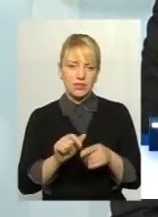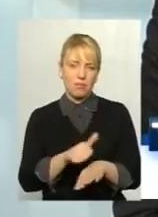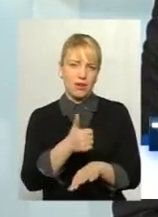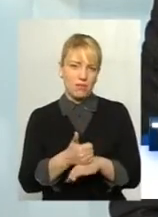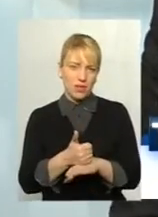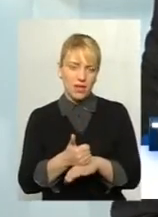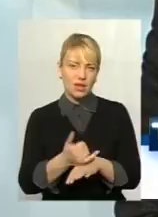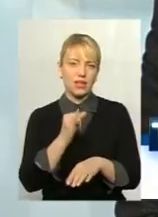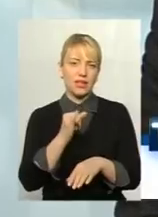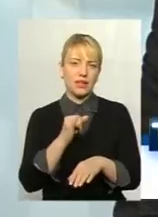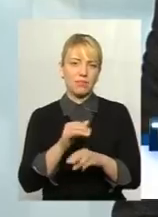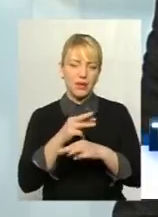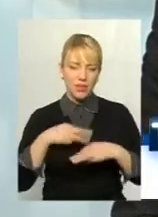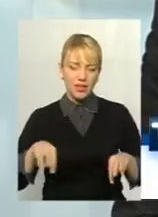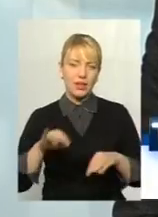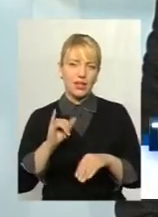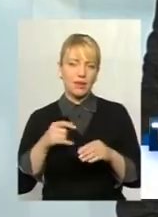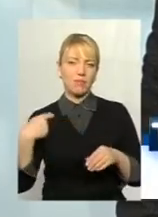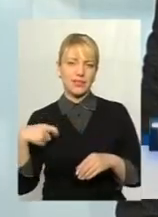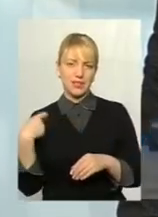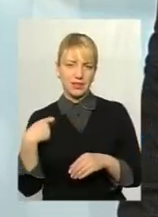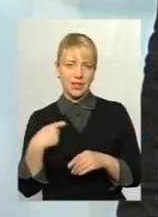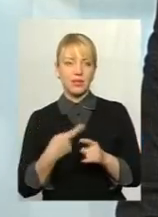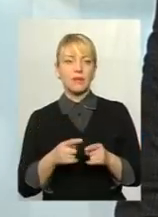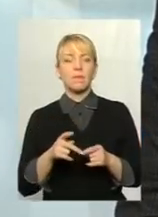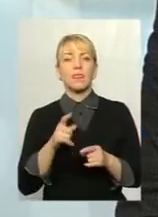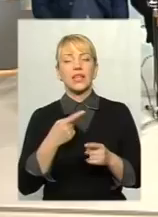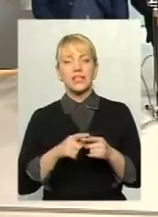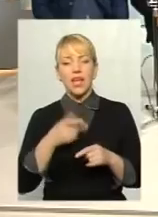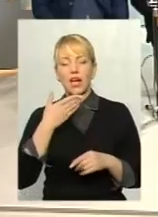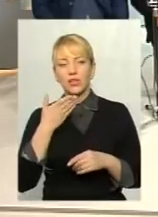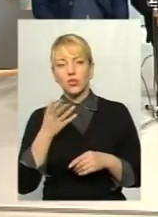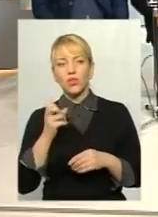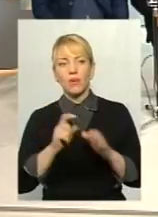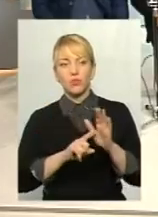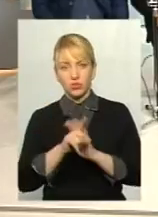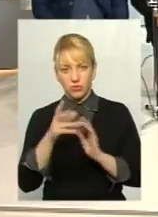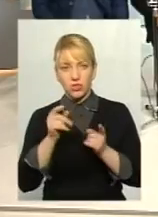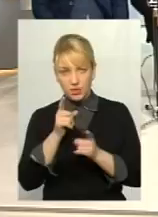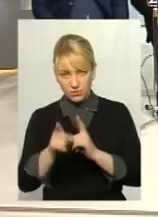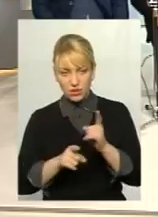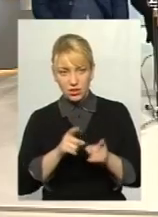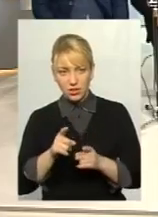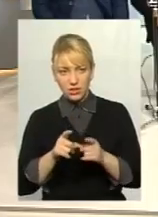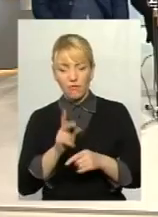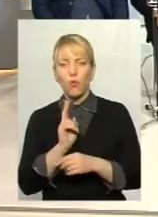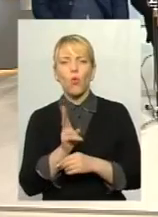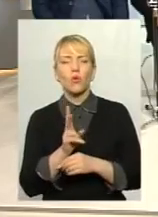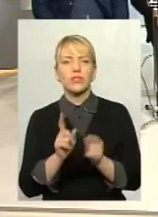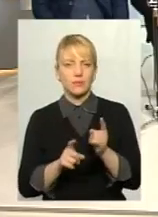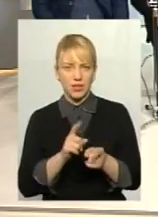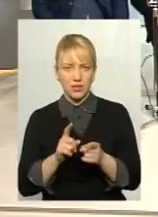Тому питання перше. Саме тому риторика на початках і тепер змінилась? В кого? В